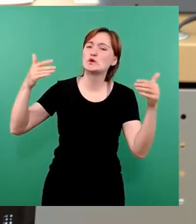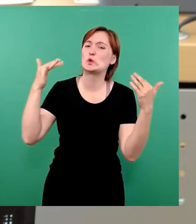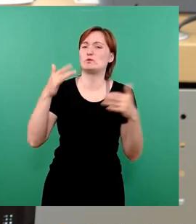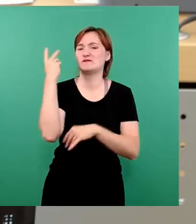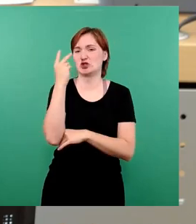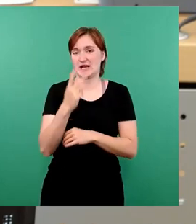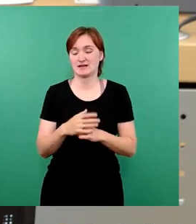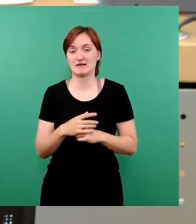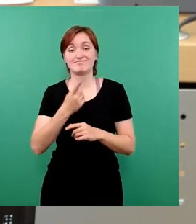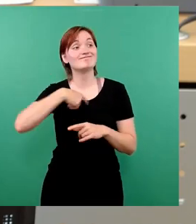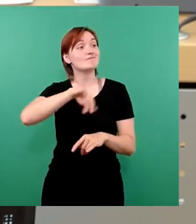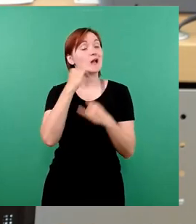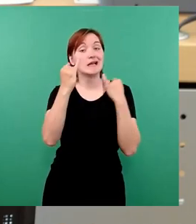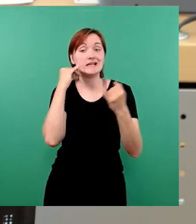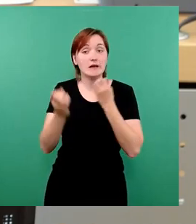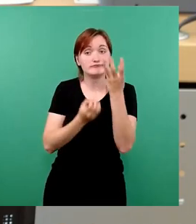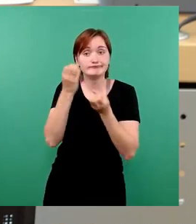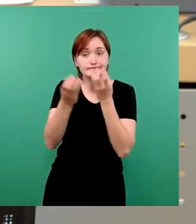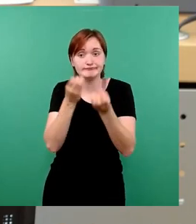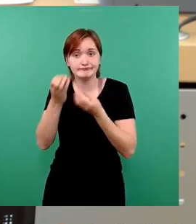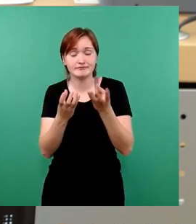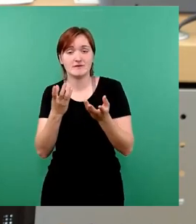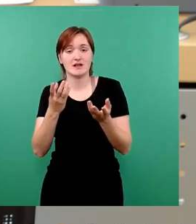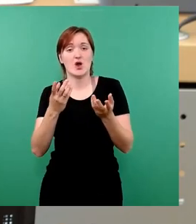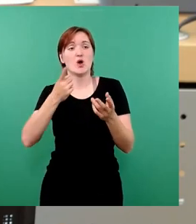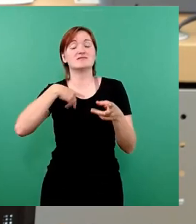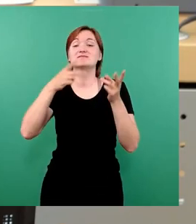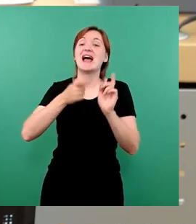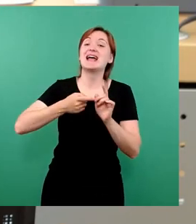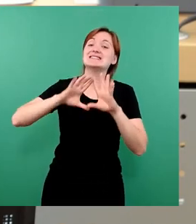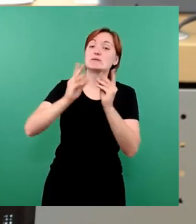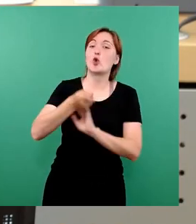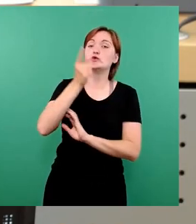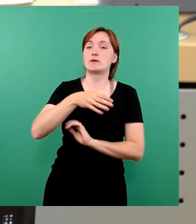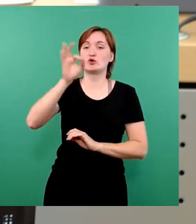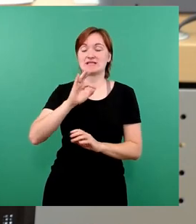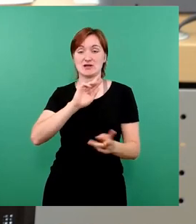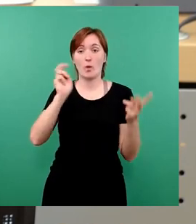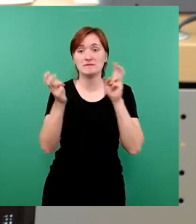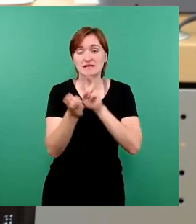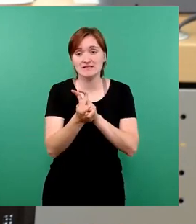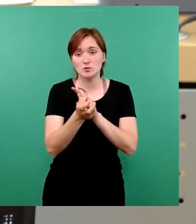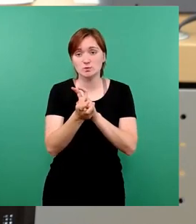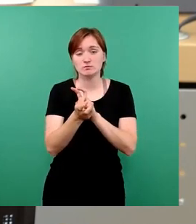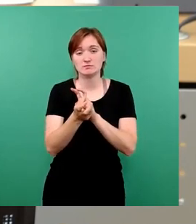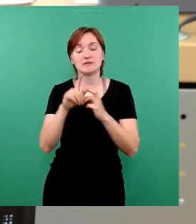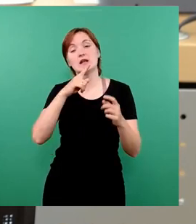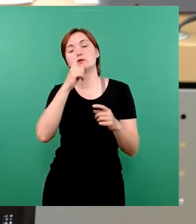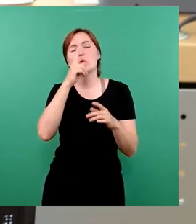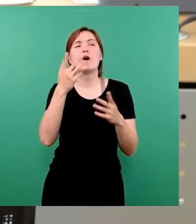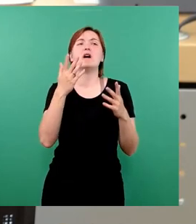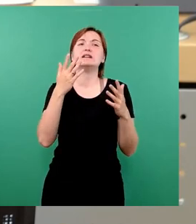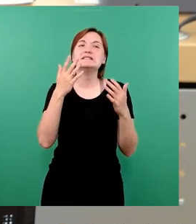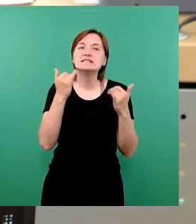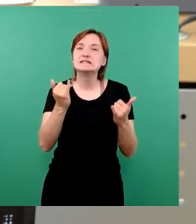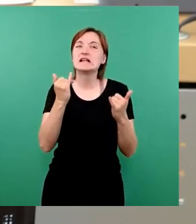mal alle aufsummiert und 100 Prozent sofort umsetzen würde, selbst dann würden wir nur mit Augen zudrücken, auf jetzt